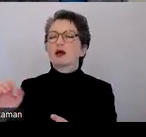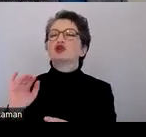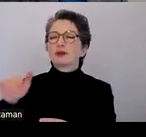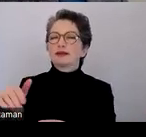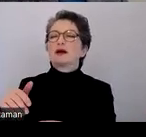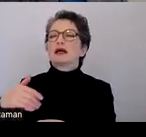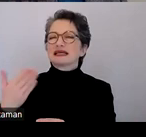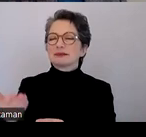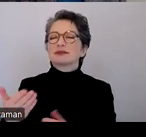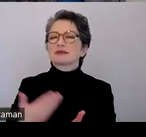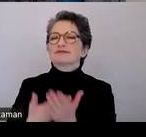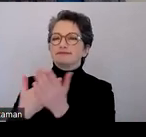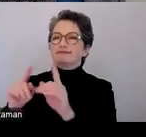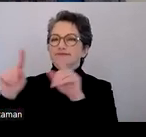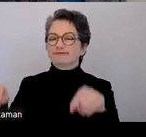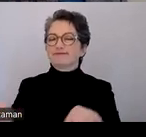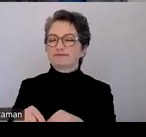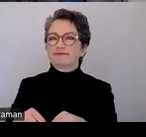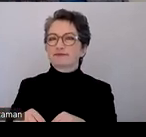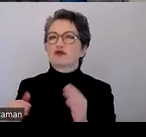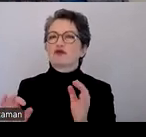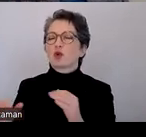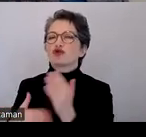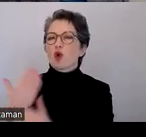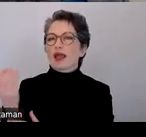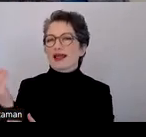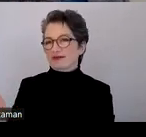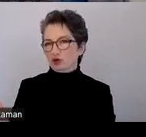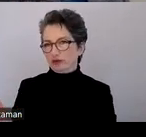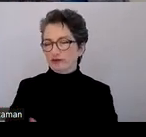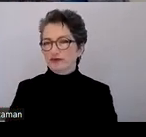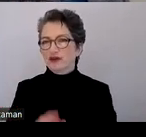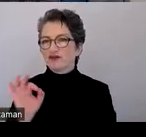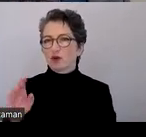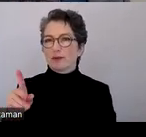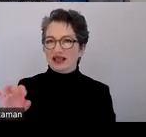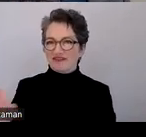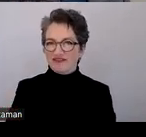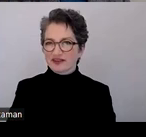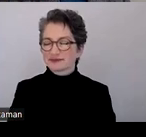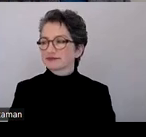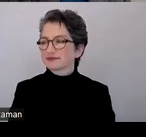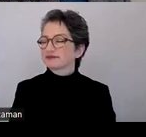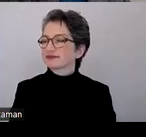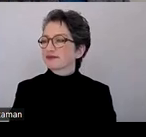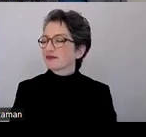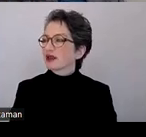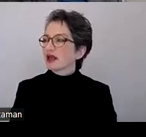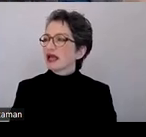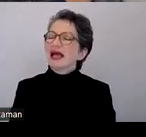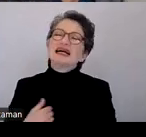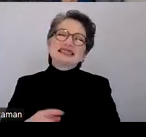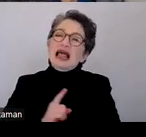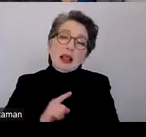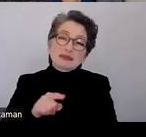diesem neuen Entwurf für PDF. Habe ich jetzt nicht gelesen.